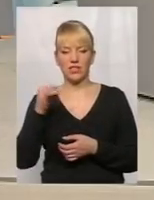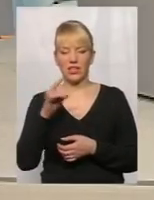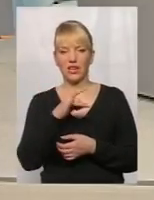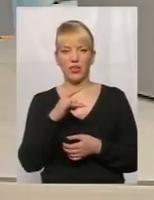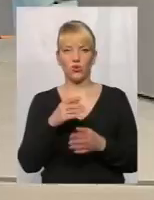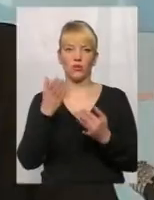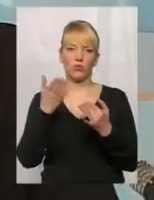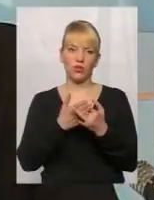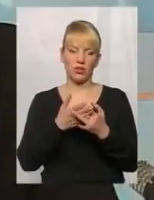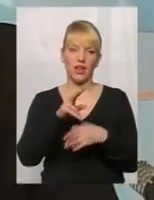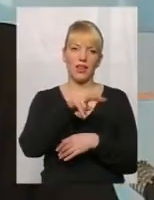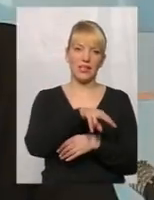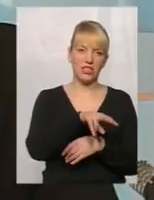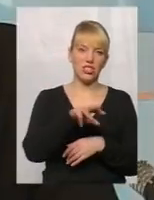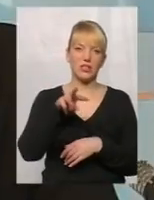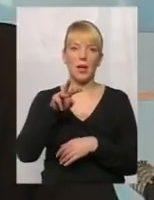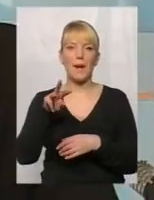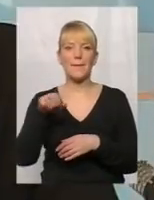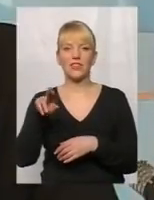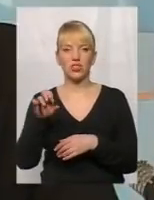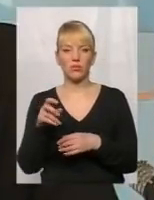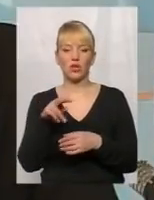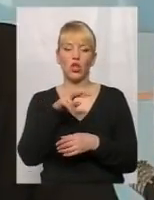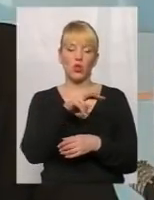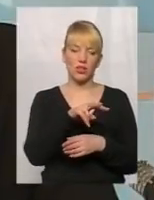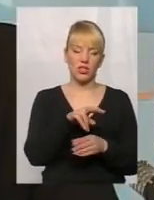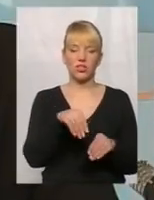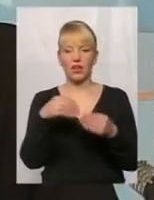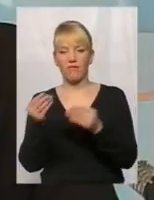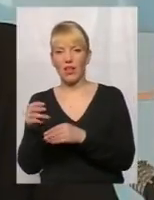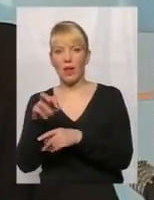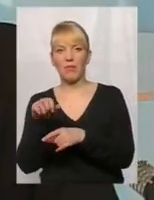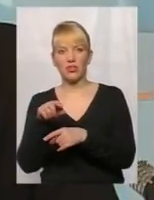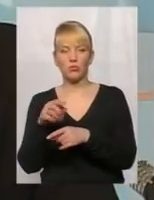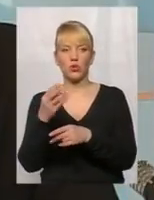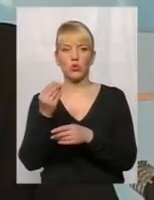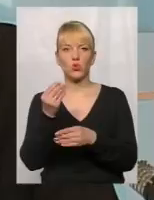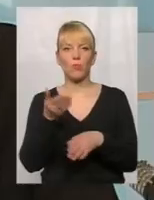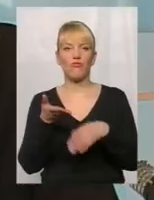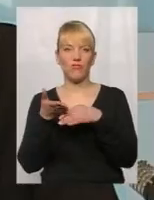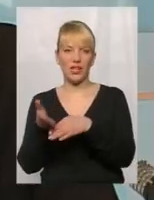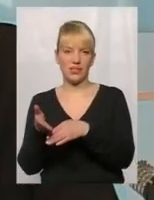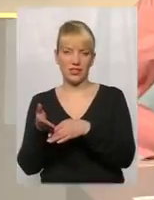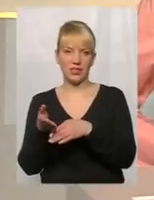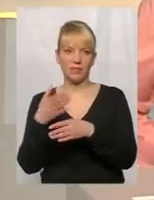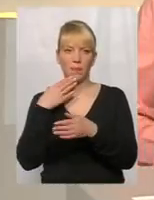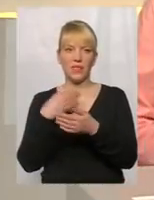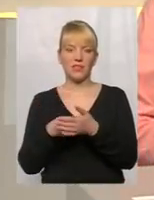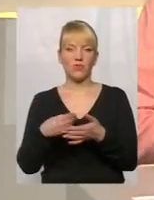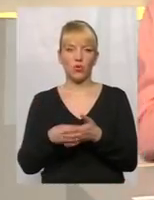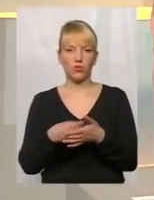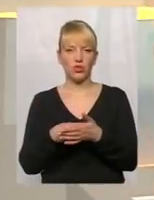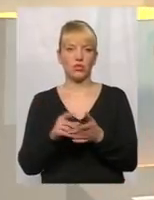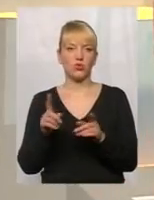Меджибірською громади, то Меджибірська громада давала Литичівській громаді кошти, субвенцію своїх видатків для того, щоб